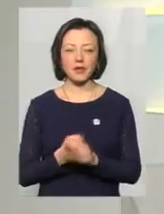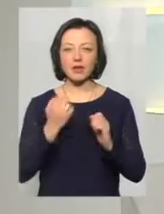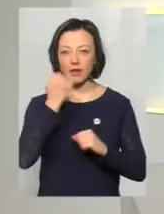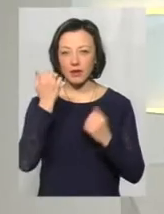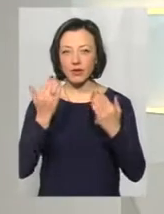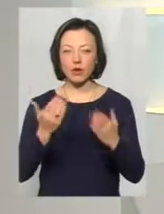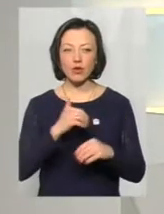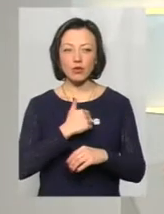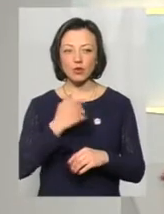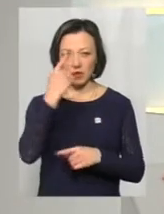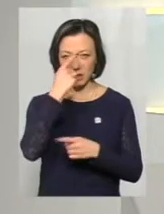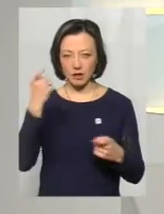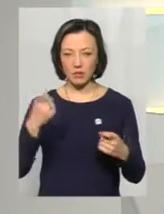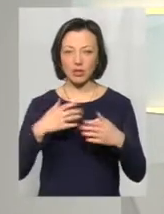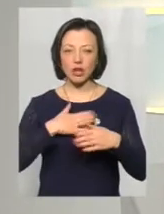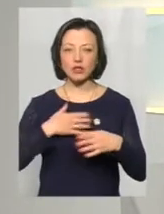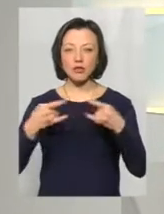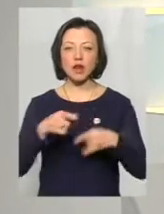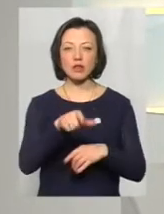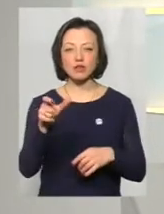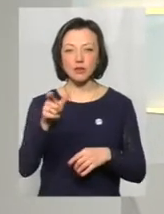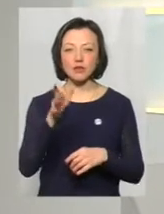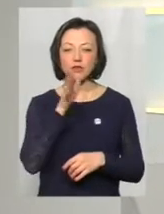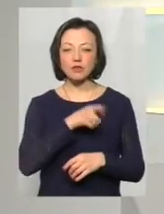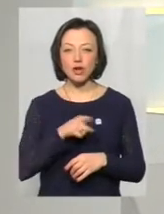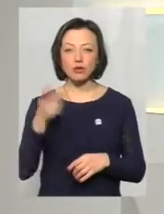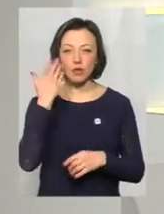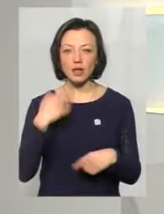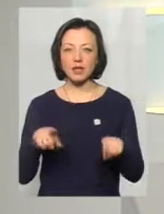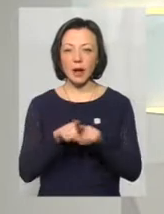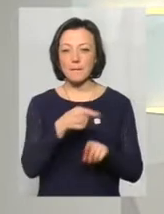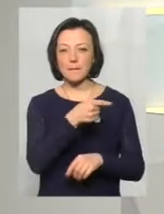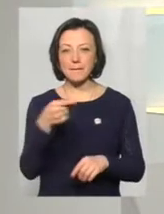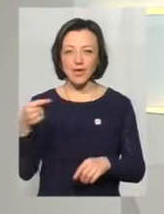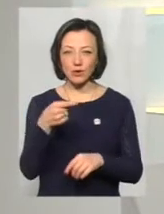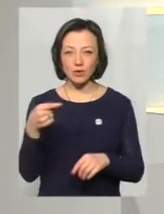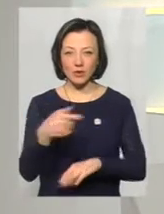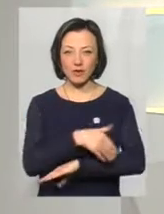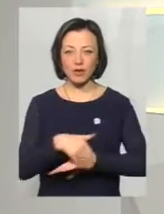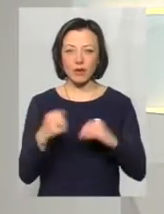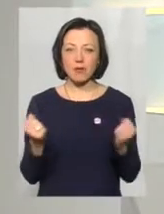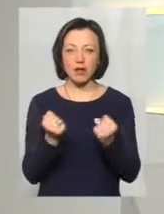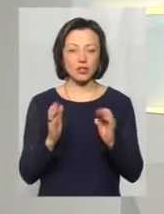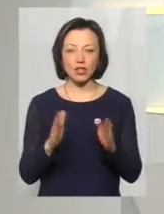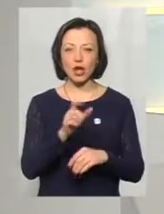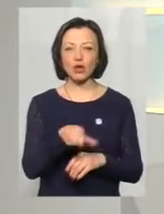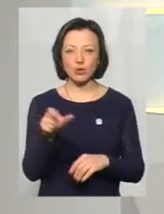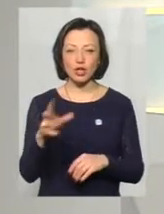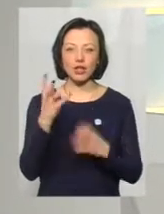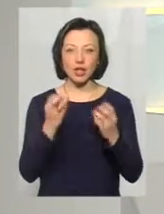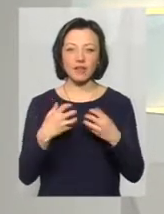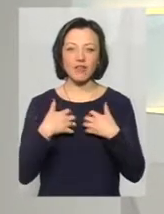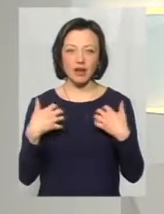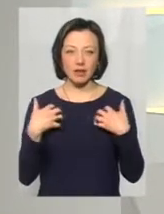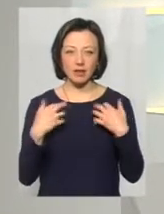Ми хочемо нагадати нашим глядачам, що в час, коли така міносова температура на дворі, мерзнуть не лише люди, а ще й